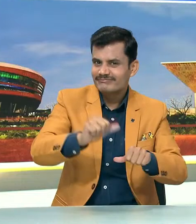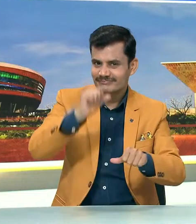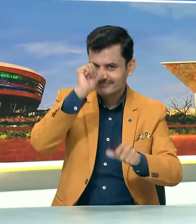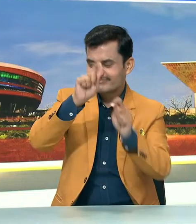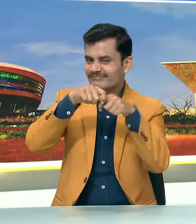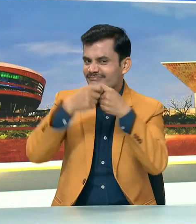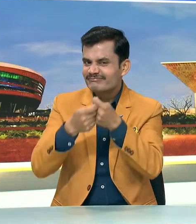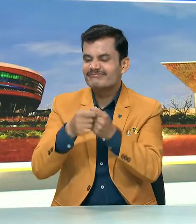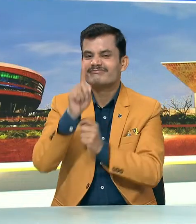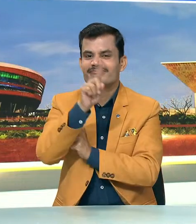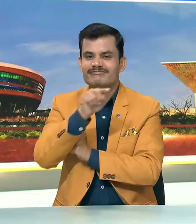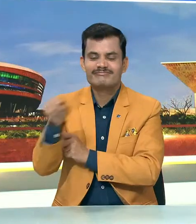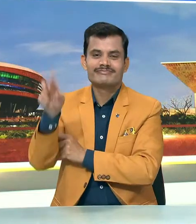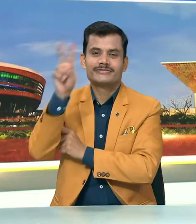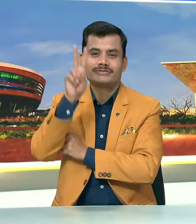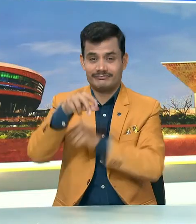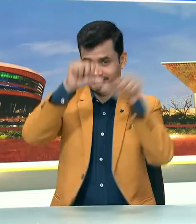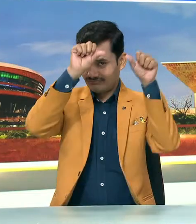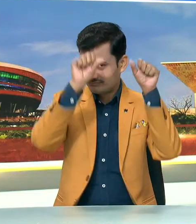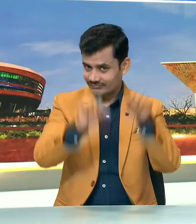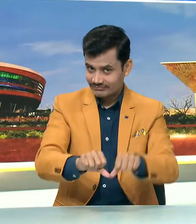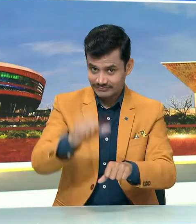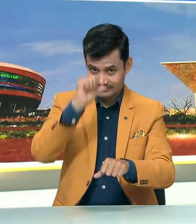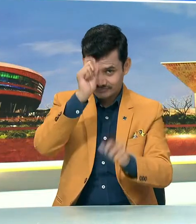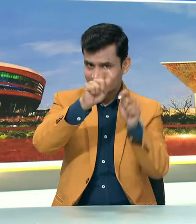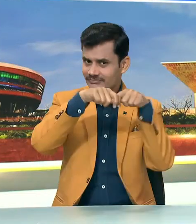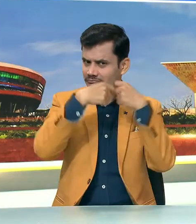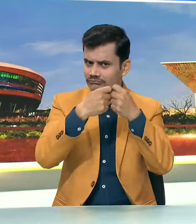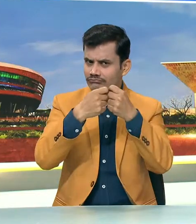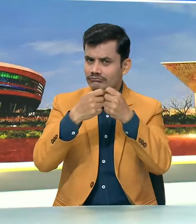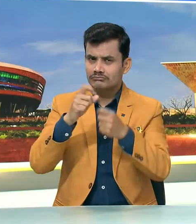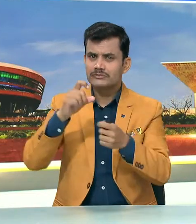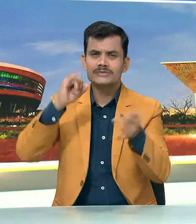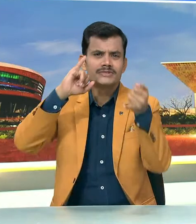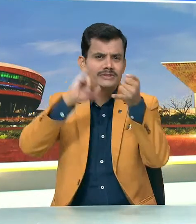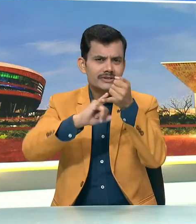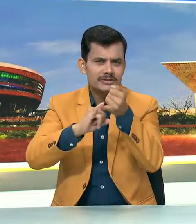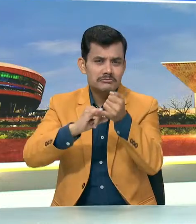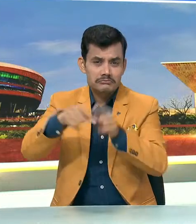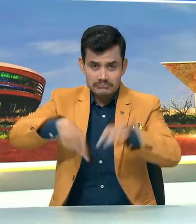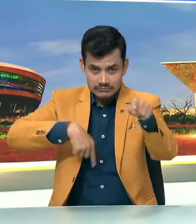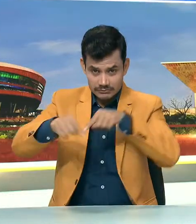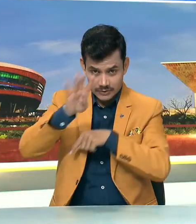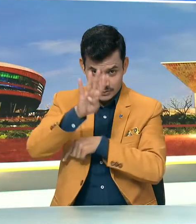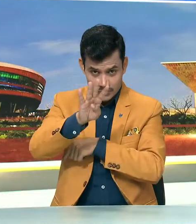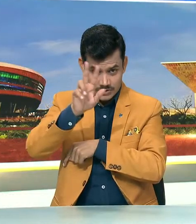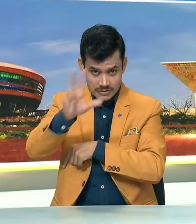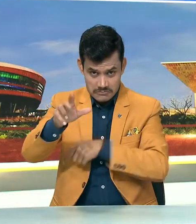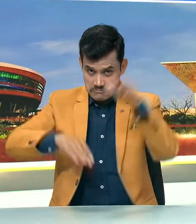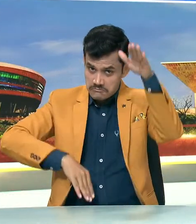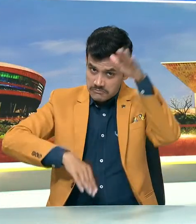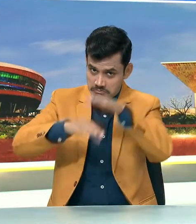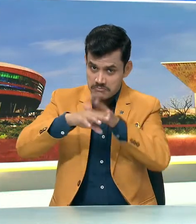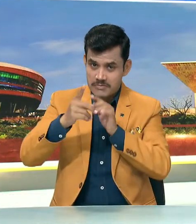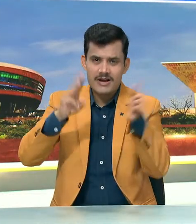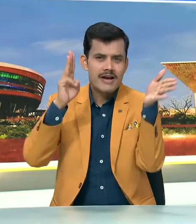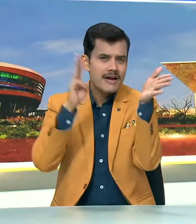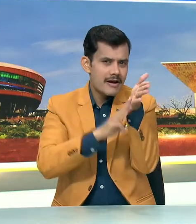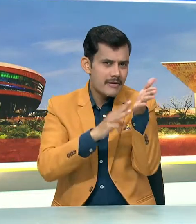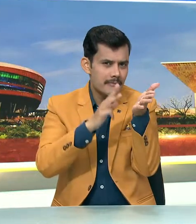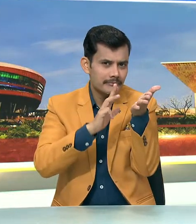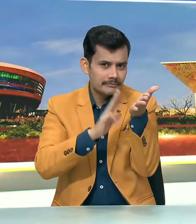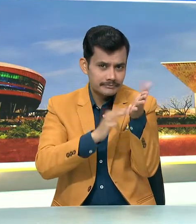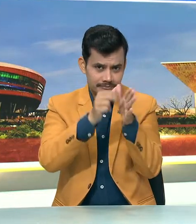एक दो से हार गई भारत के लिए स्मृती मंधाना ने सबसे ज़्यादा 48 रन बनाए मंधाना और जैमेमा